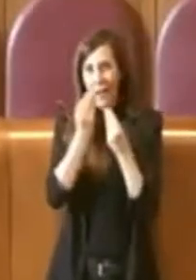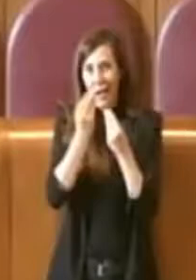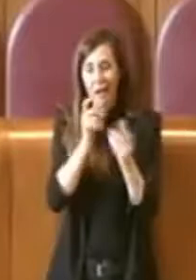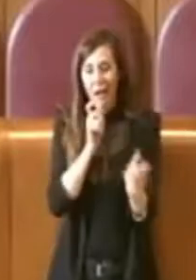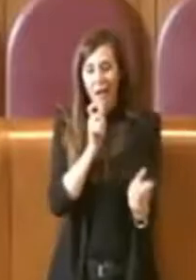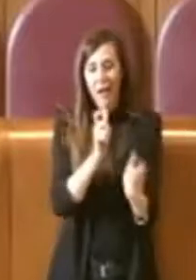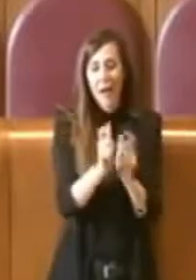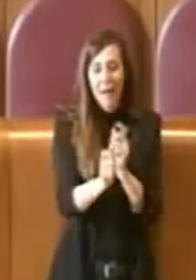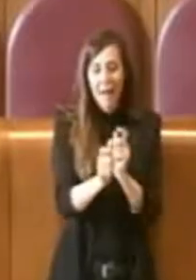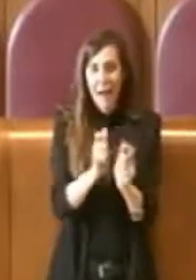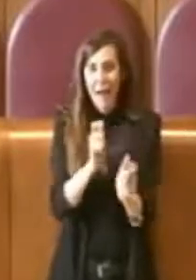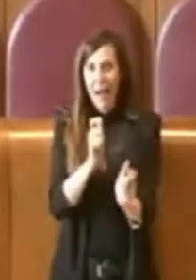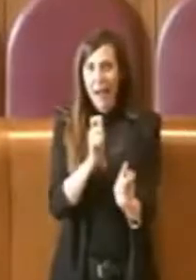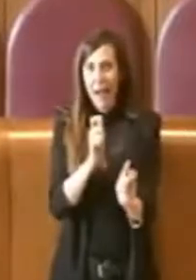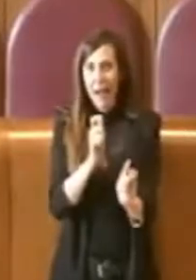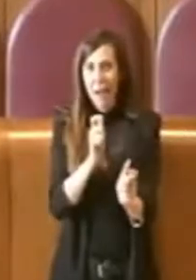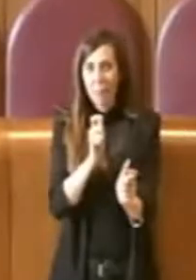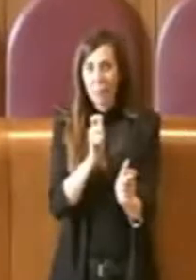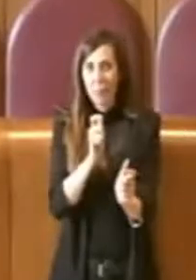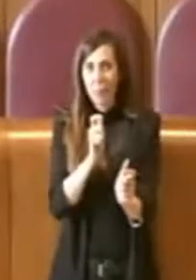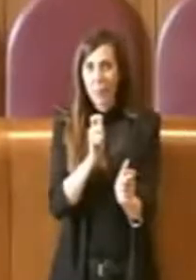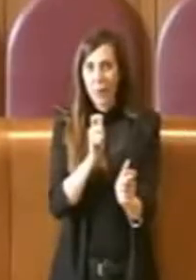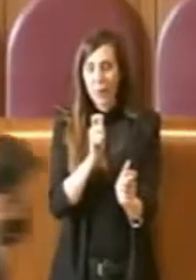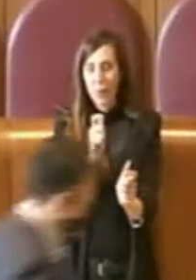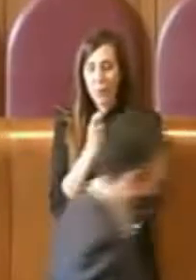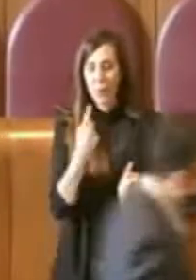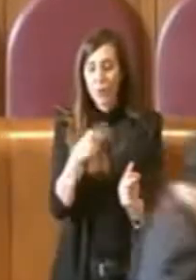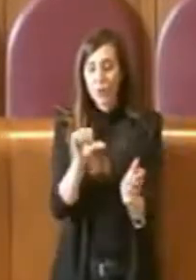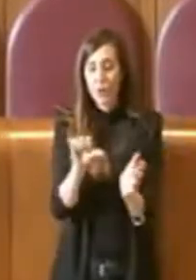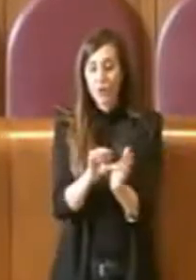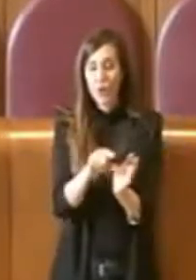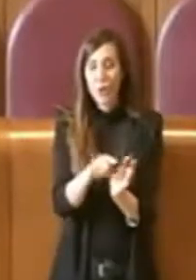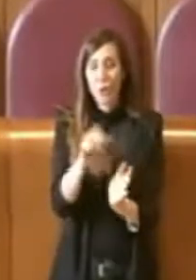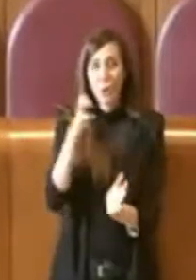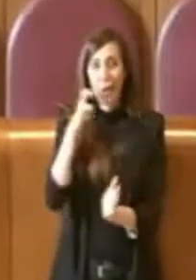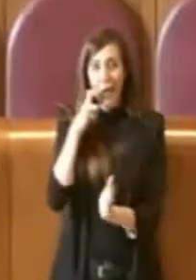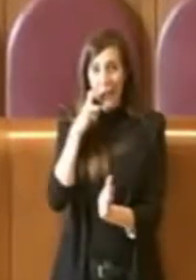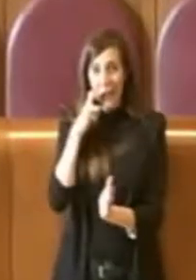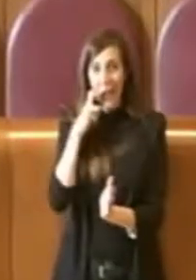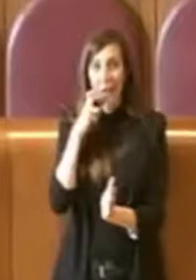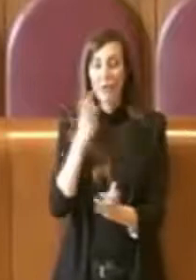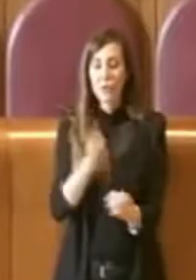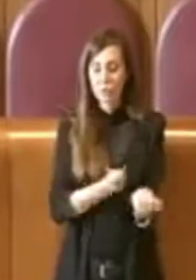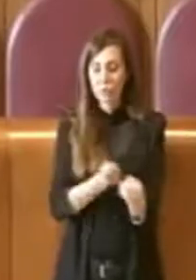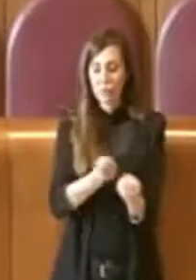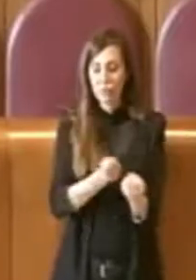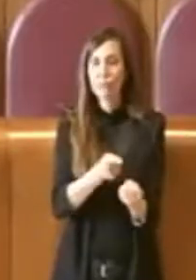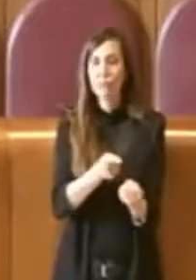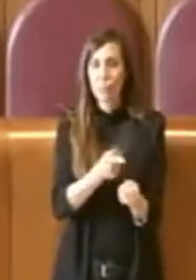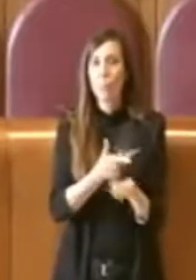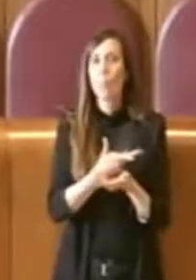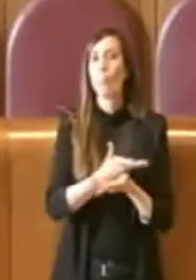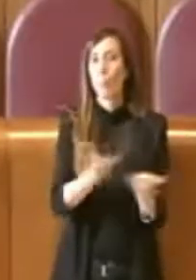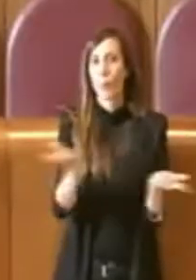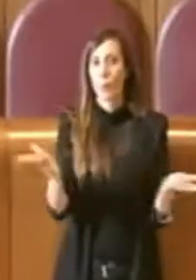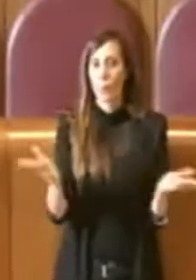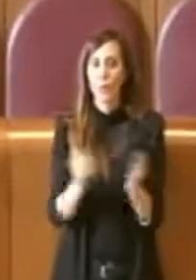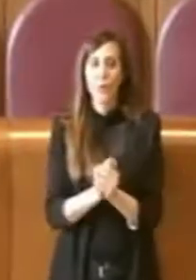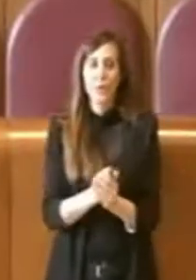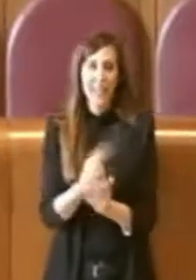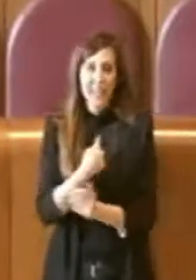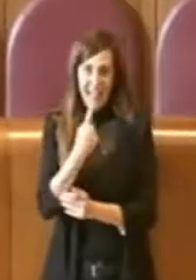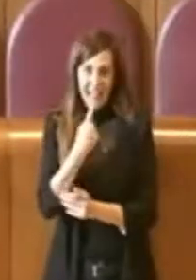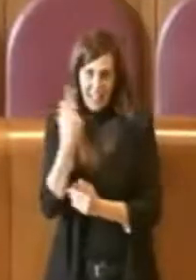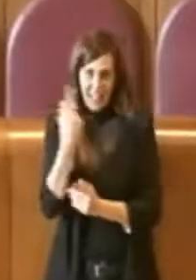a far sì che il Centro Carni sia gestito in modo pubblico. Lo dico anche alla